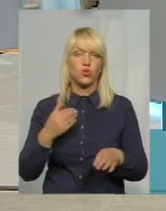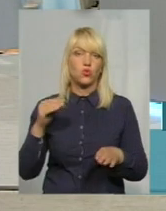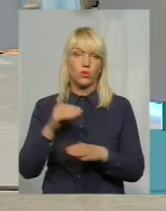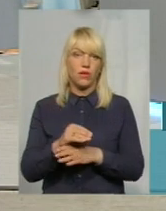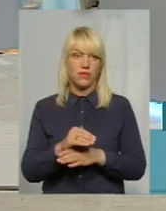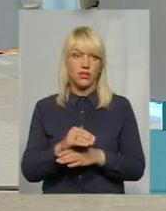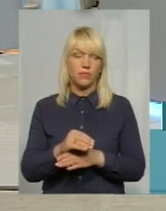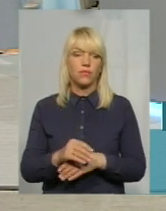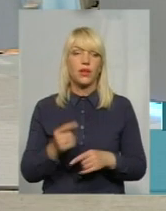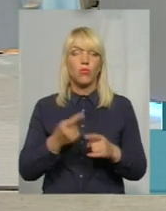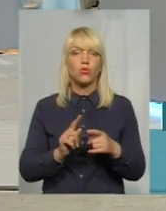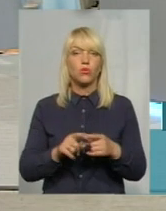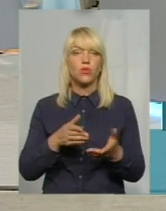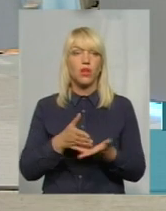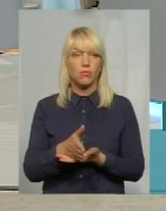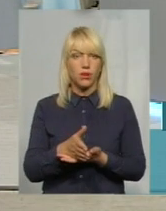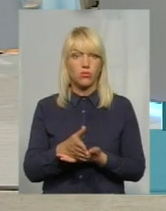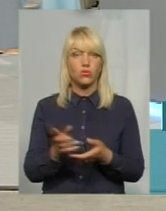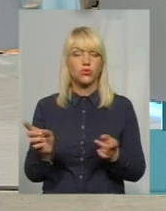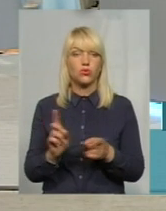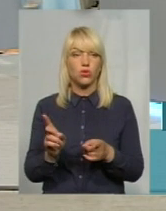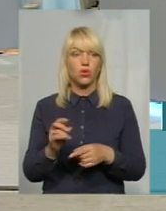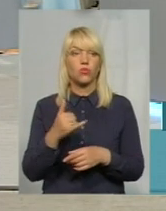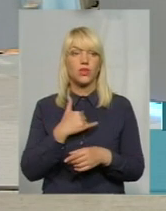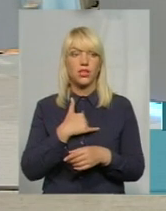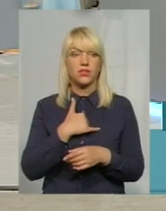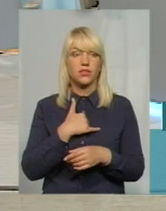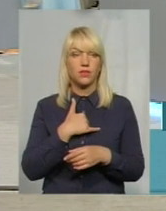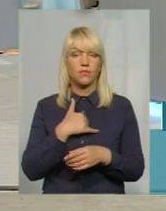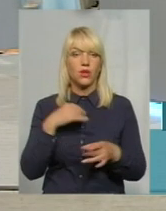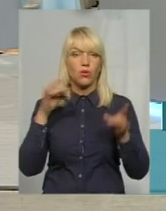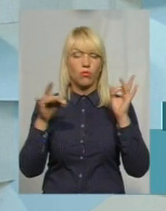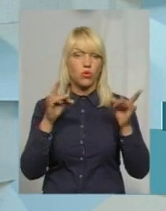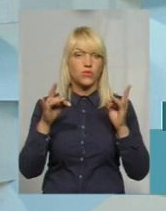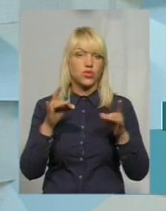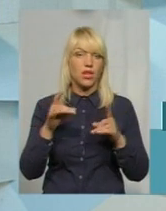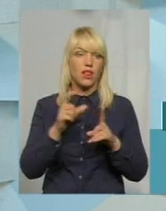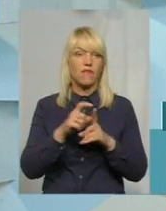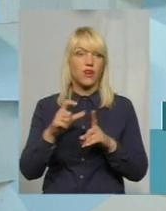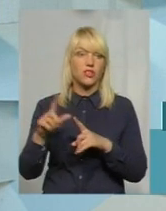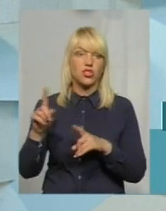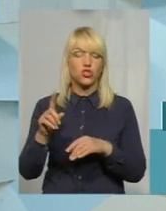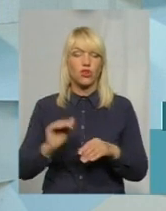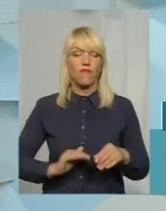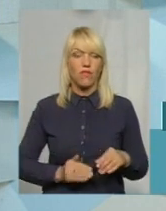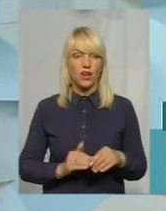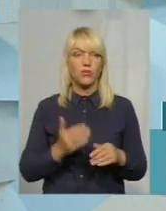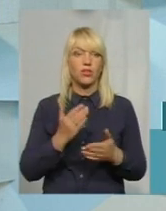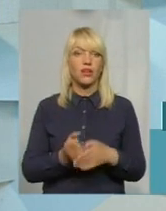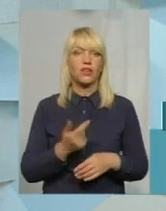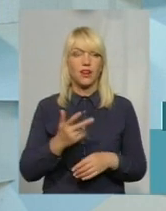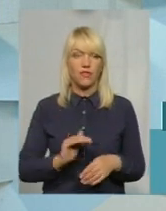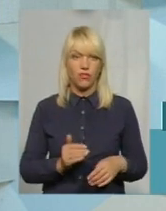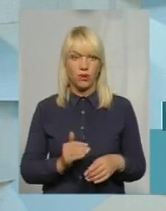цьому напрямку, що в нас прозвучала фраза, що фермери і кілька фермерів.